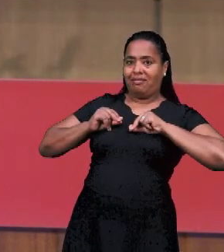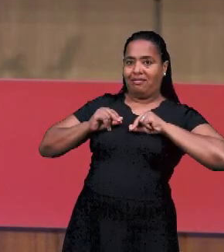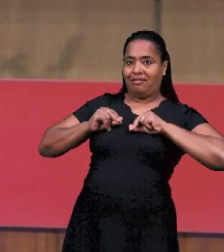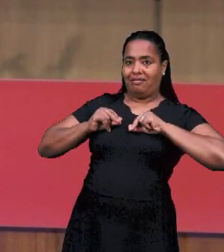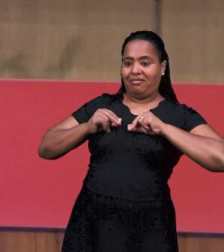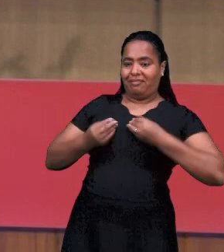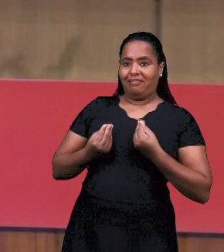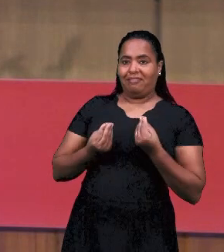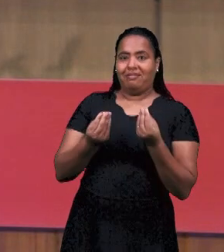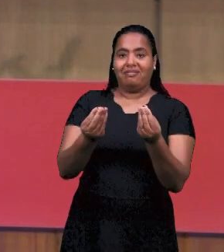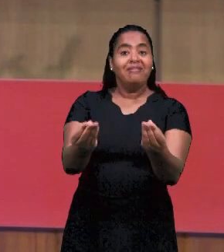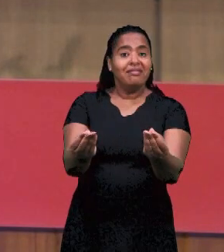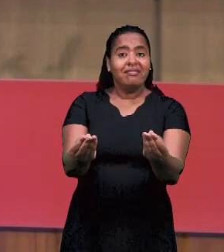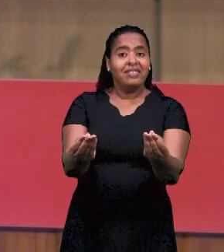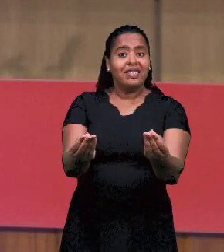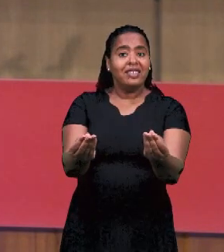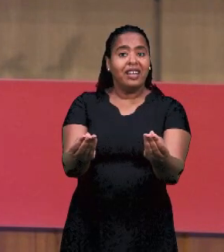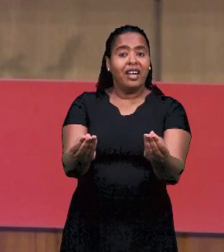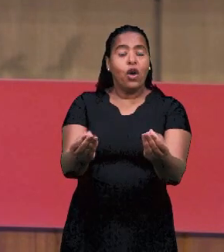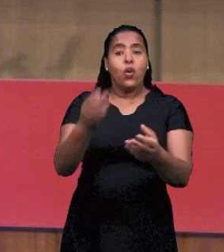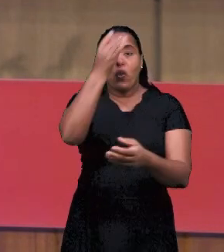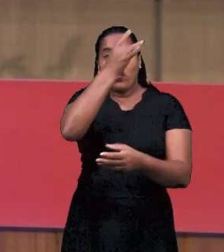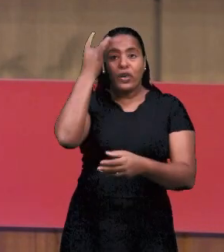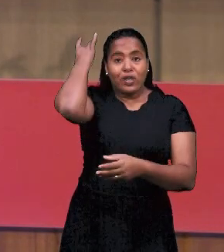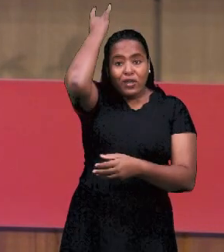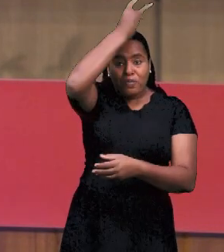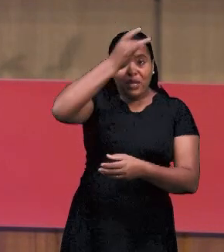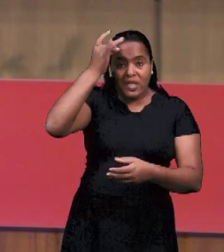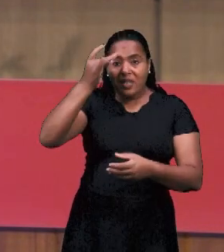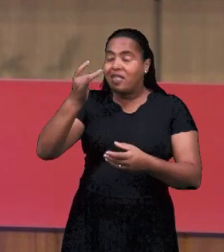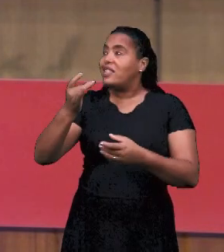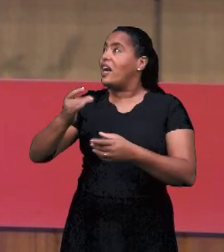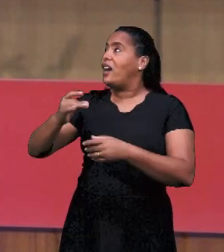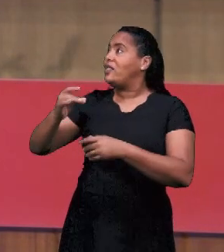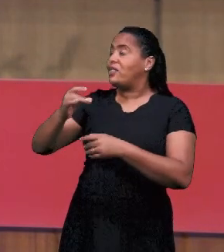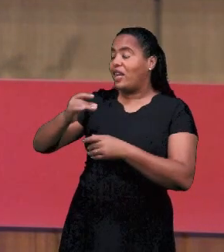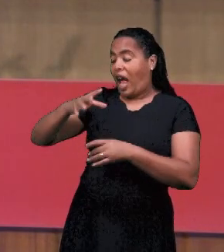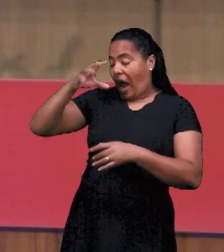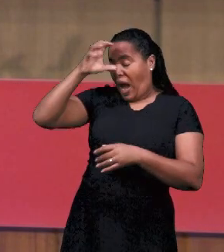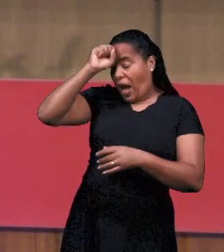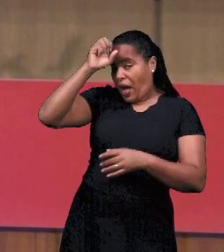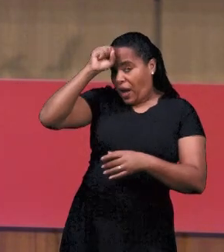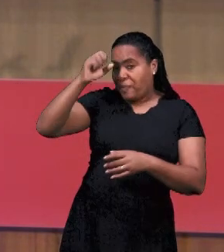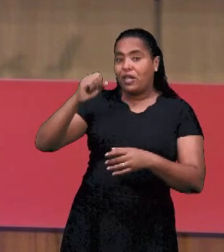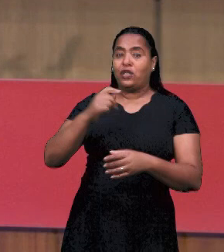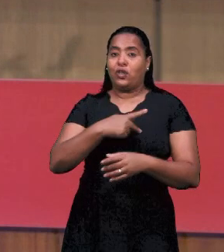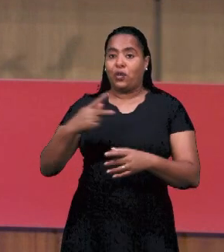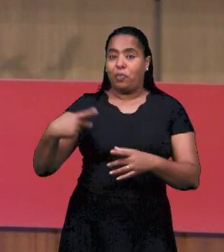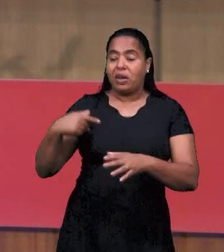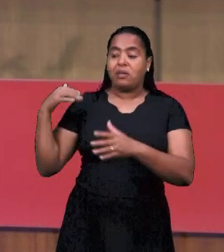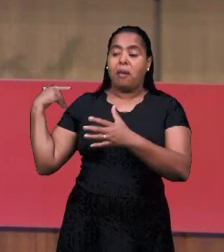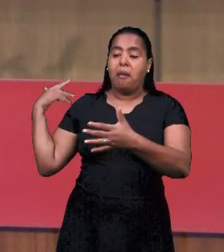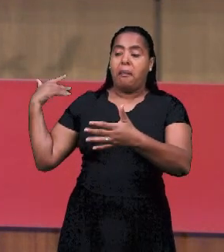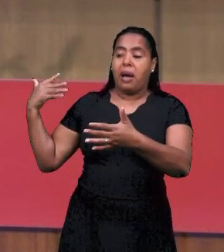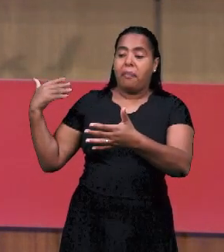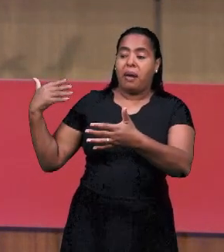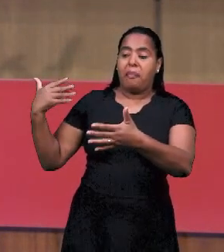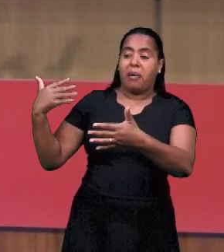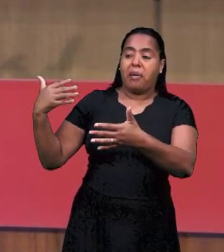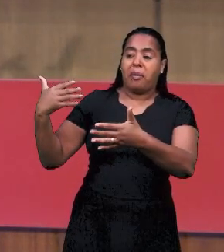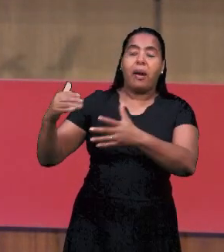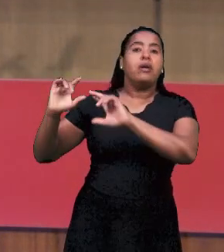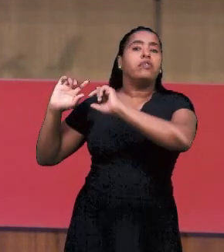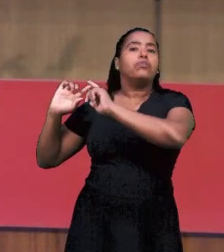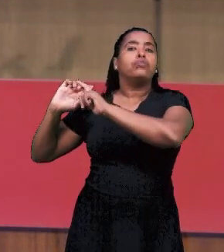Это передача наследия. То, что Дух Святой совершает с нами. В нас. То, что я